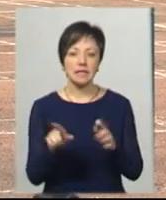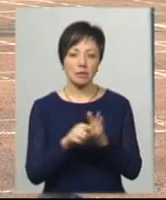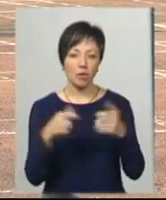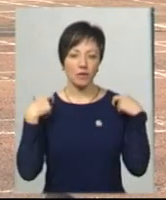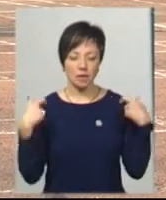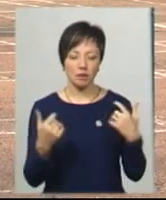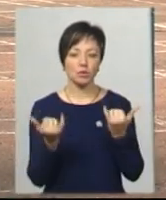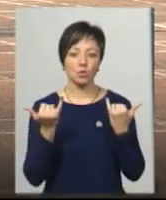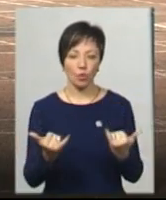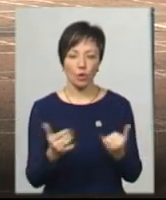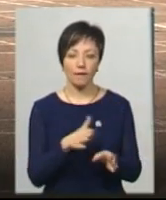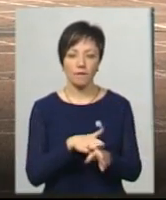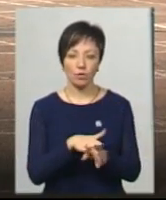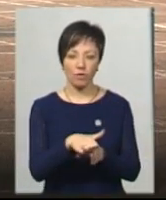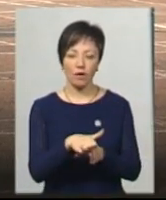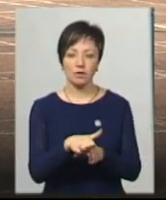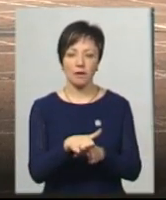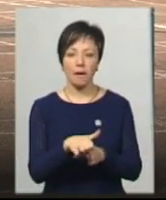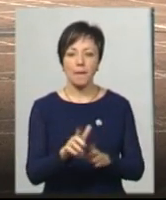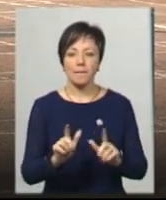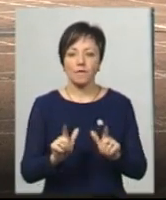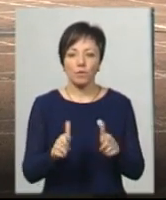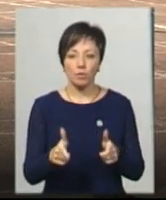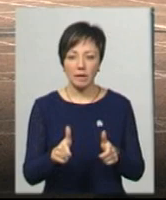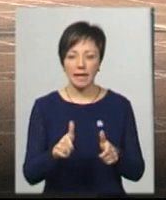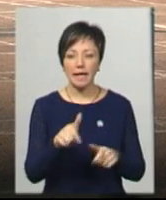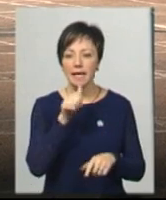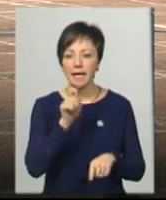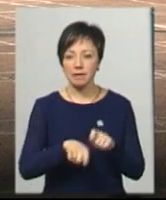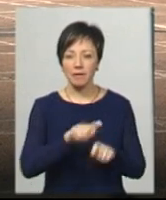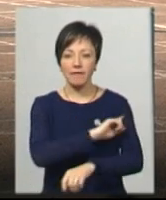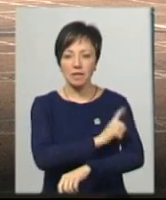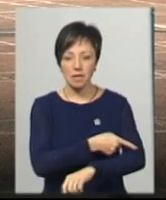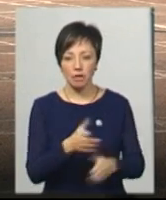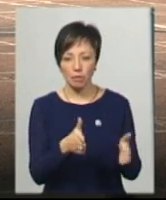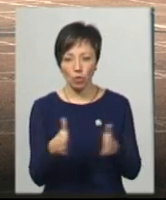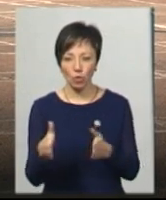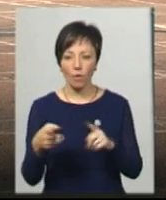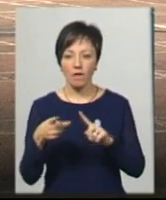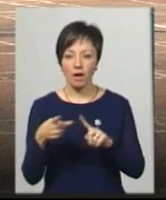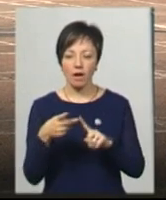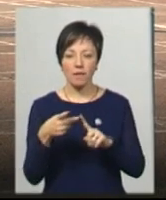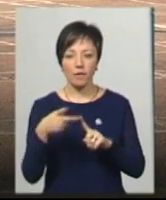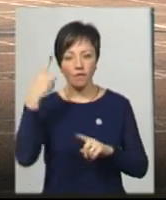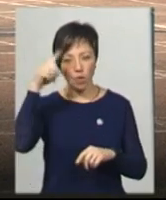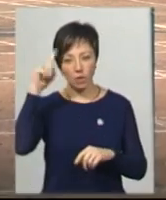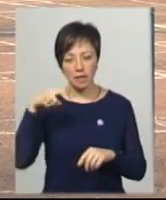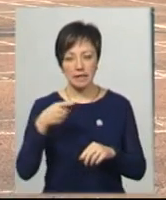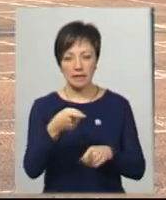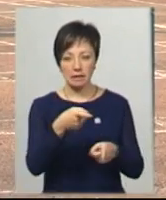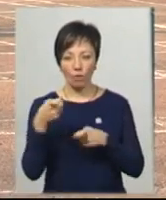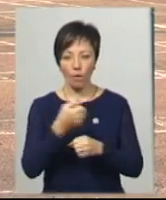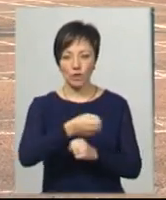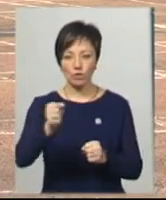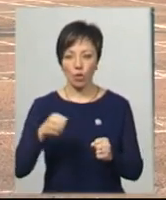сьогодні відбуваються вступні іспити. Це фізична підготовка, це володіння стрілковою